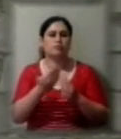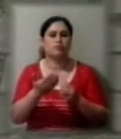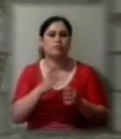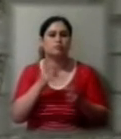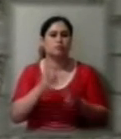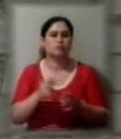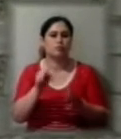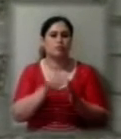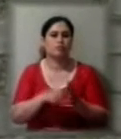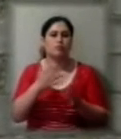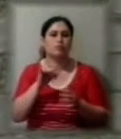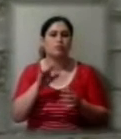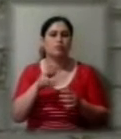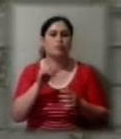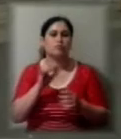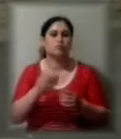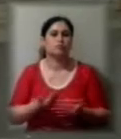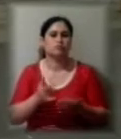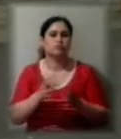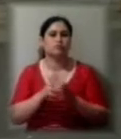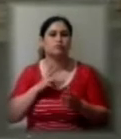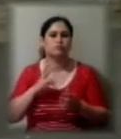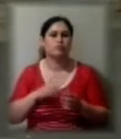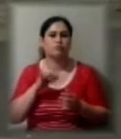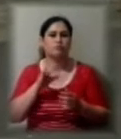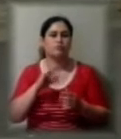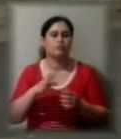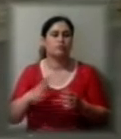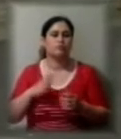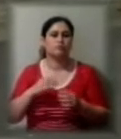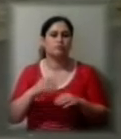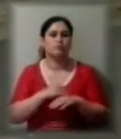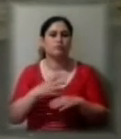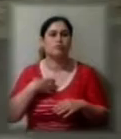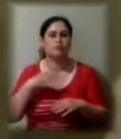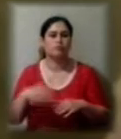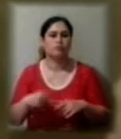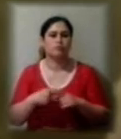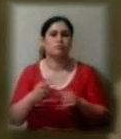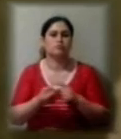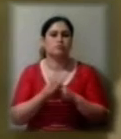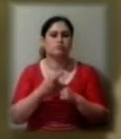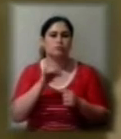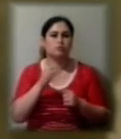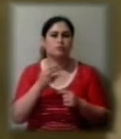і де Юрій Кашніков жив разом з донькою Мунтяна та колишньою дружиною загиблого, з'явилося у соцмережах. Я,